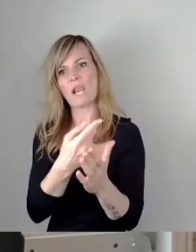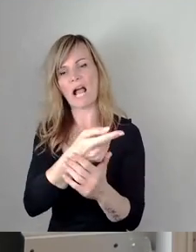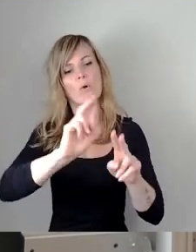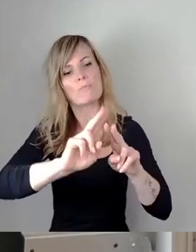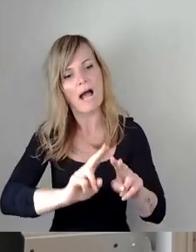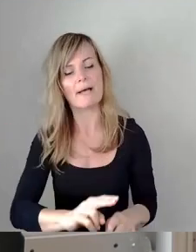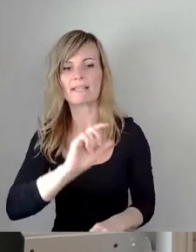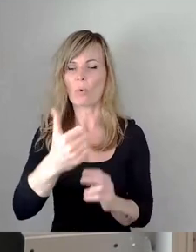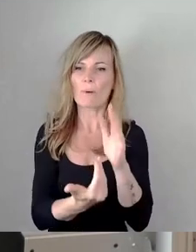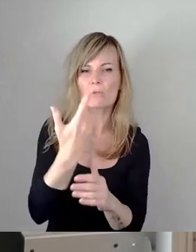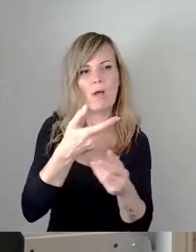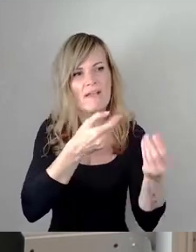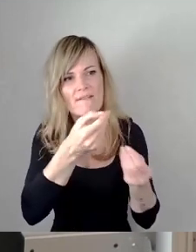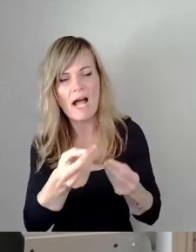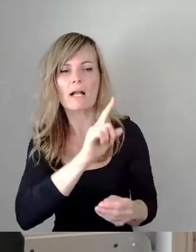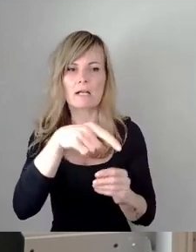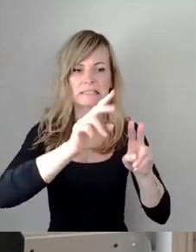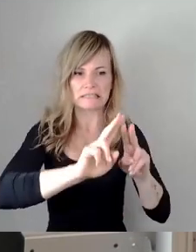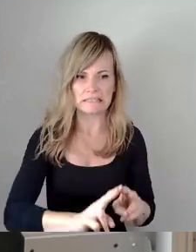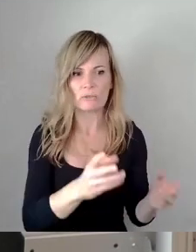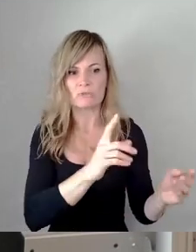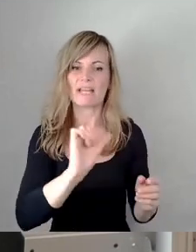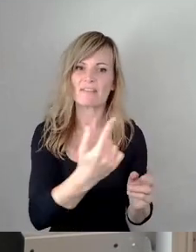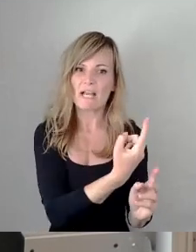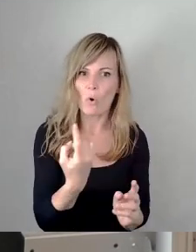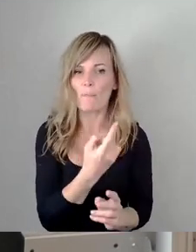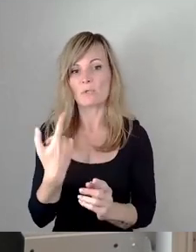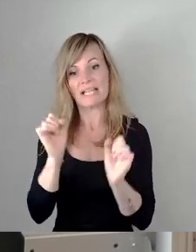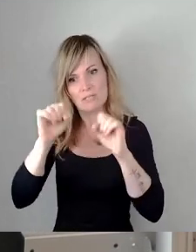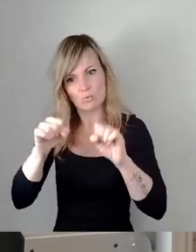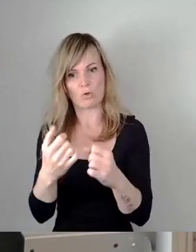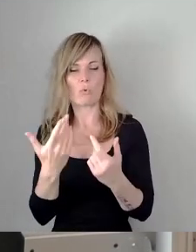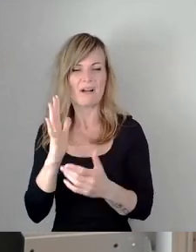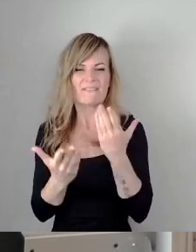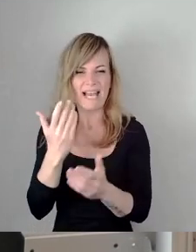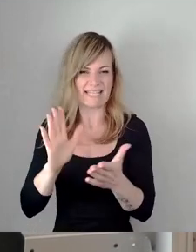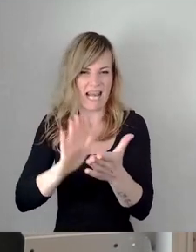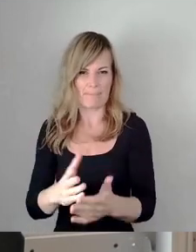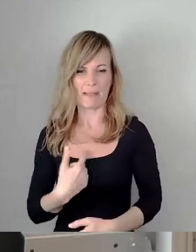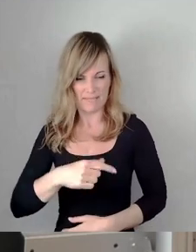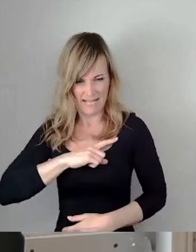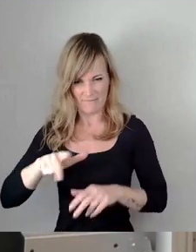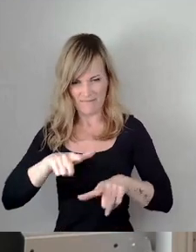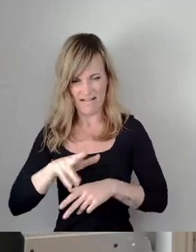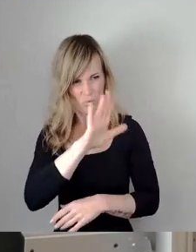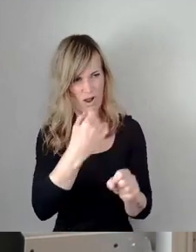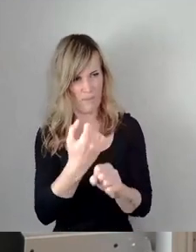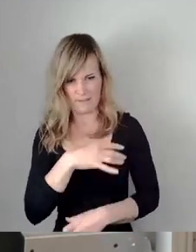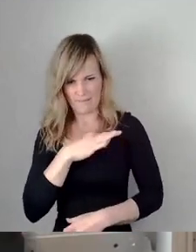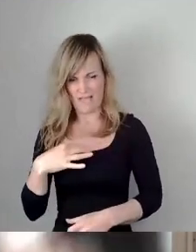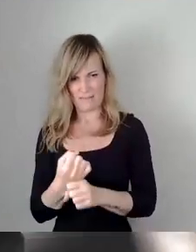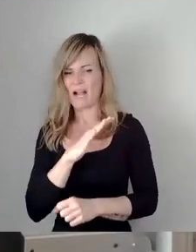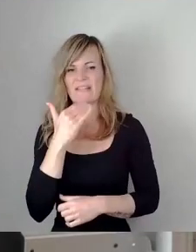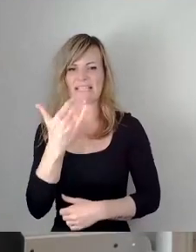kundig und dann kommen Sie wieder und dann vielleicht klappt es mit der Zustimmung. Aber ich muss nicht die Arbeit der Verwaltung im Ausschuss und auch nicht privat machen. Vielen Dank.